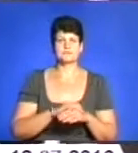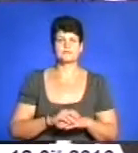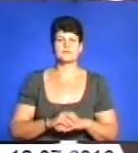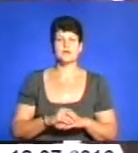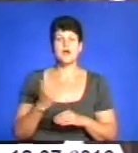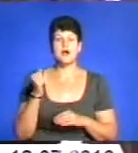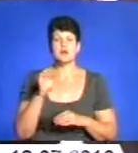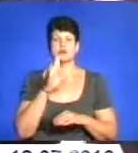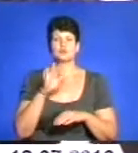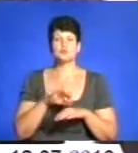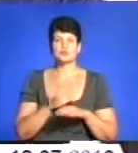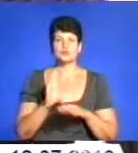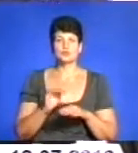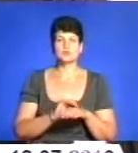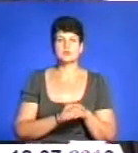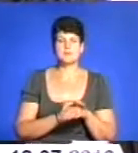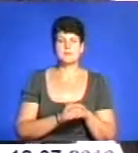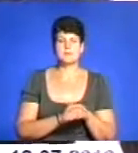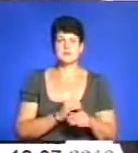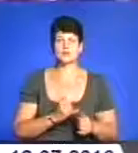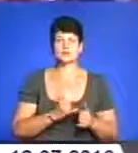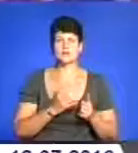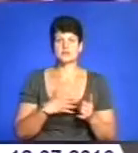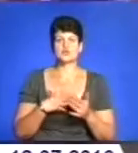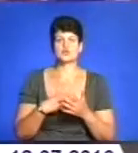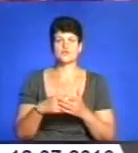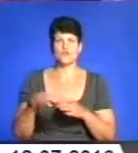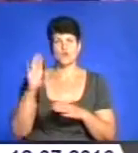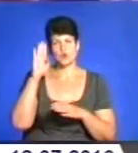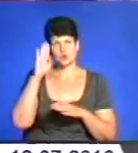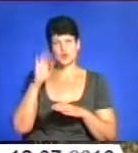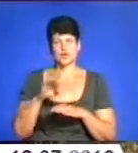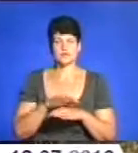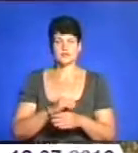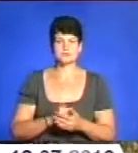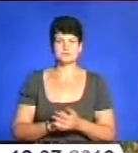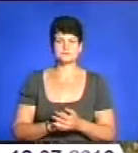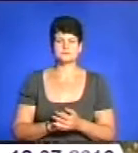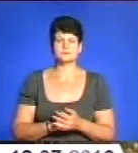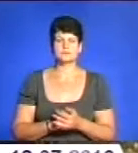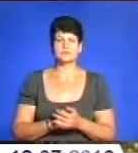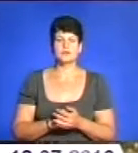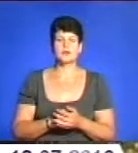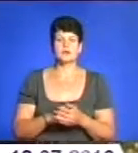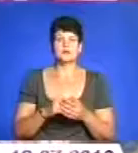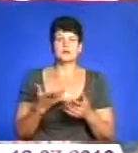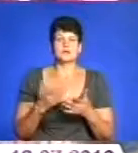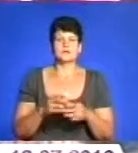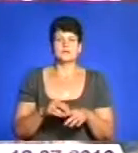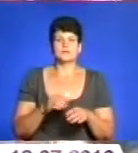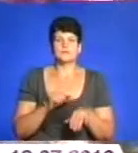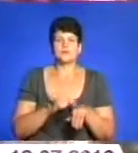А дружини, будьте милосердні до своїх чоловіків. Найзворушливішим моментом прощі стала